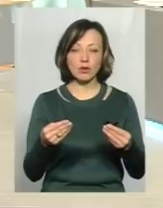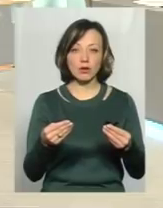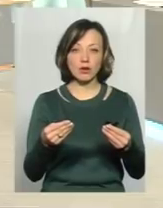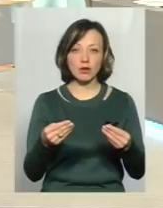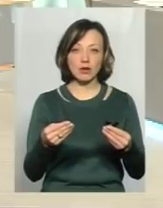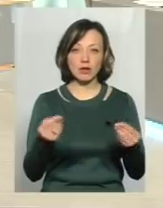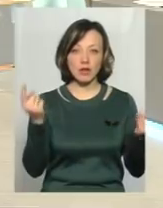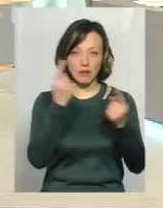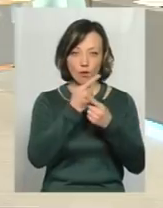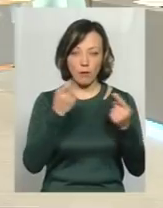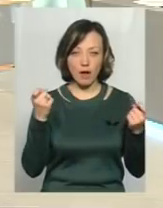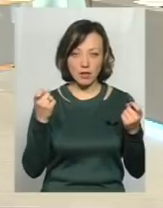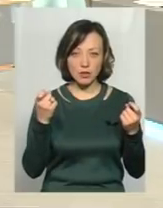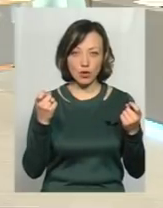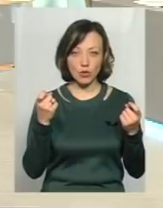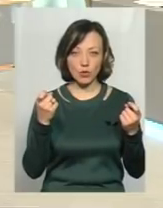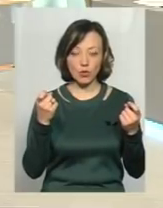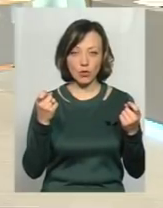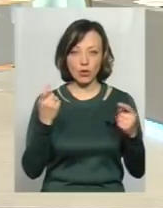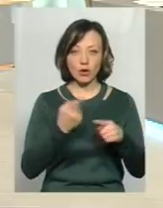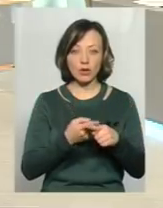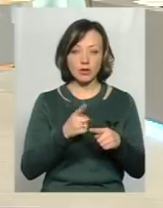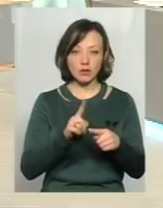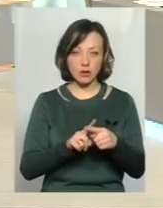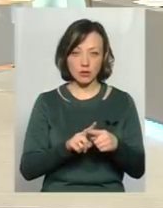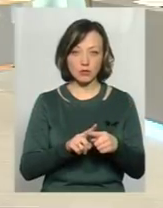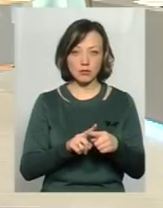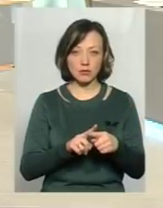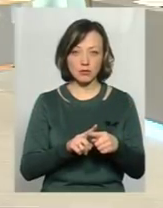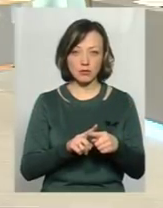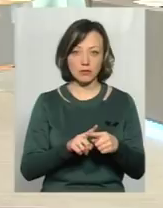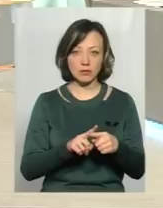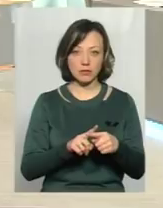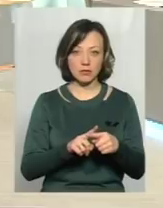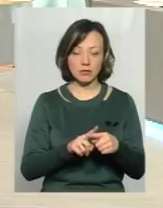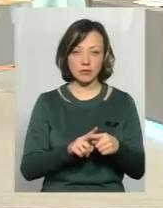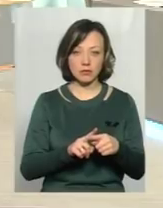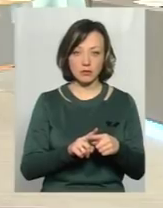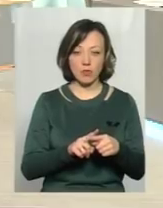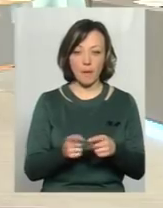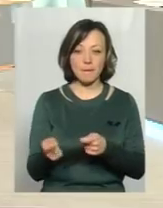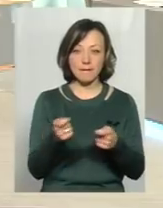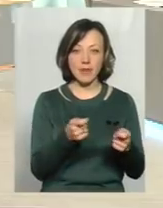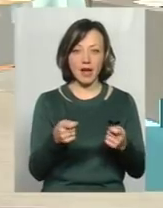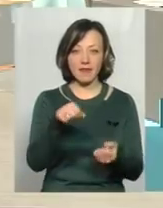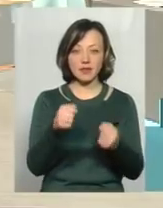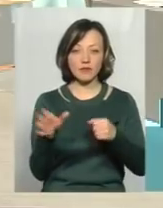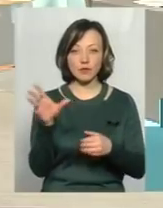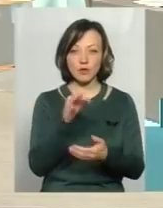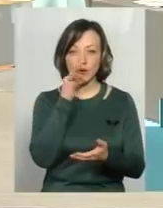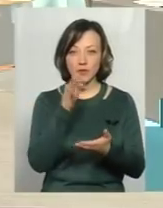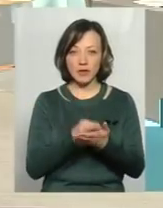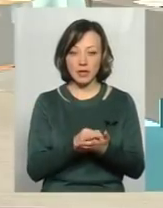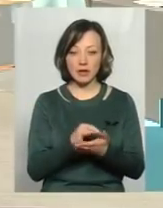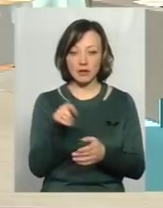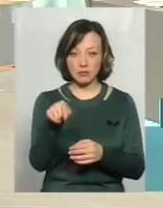інформацію даному, скажімо так, перевізнику. Так. Всю відповідальність несе